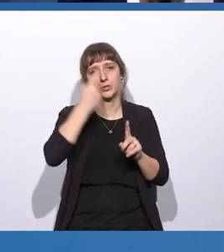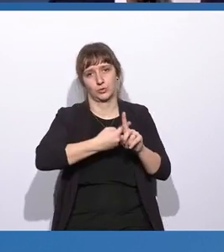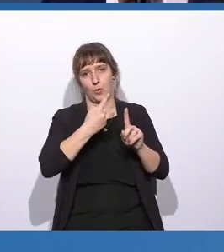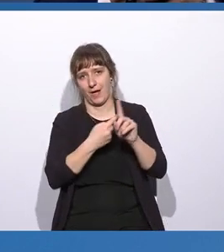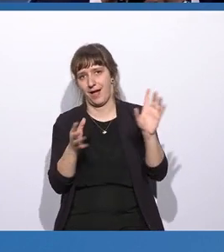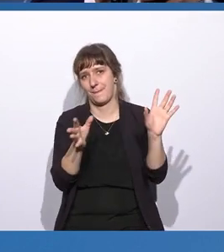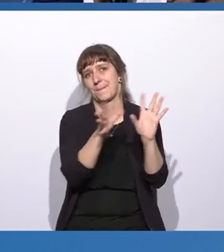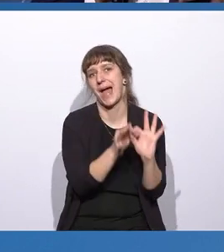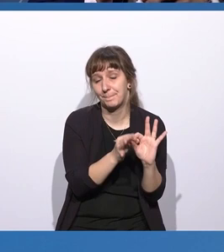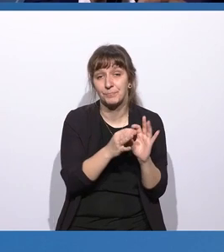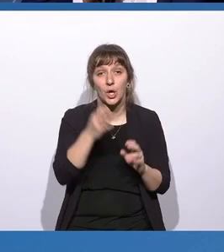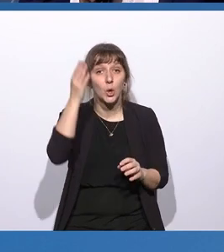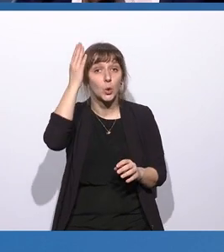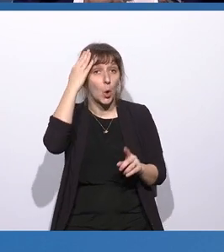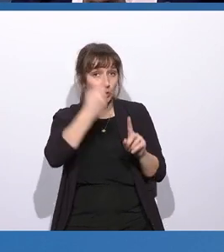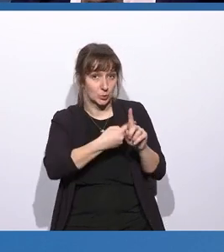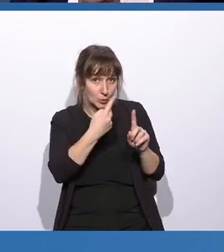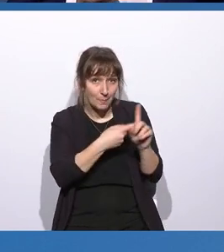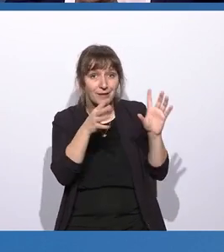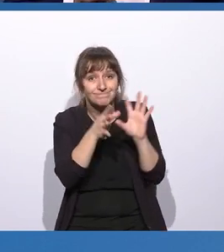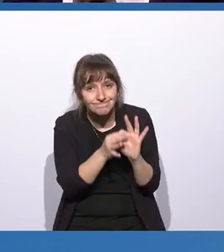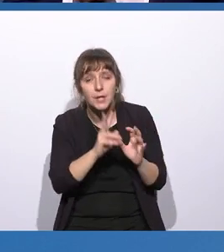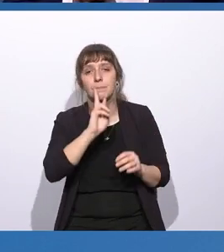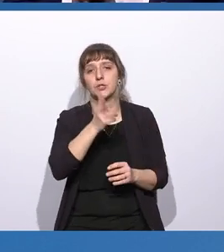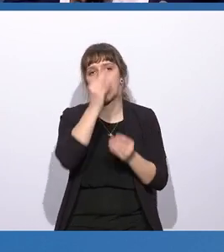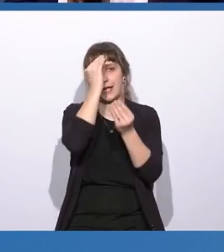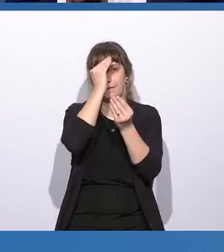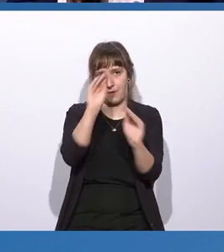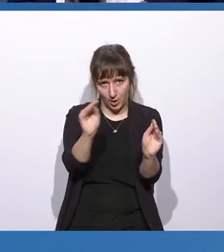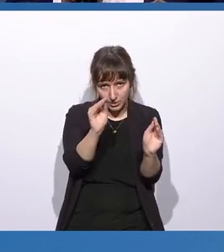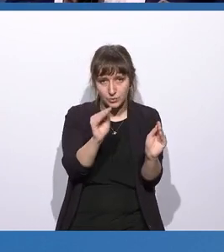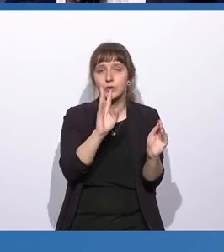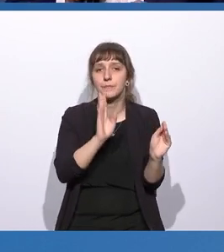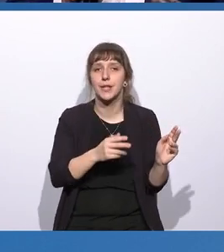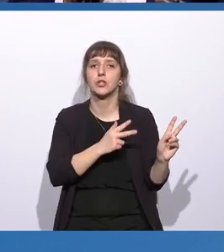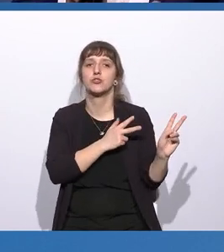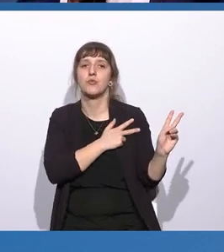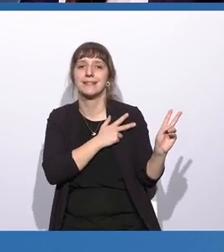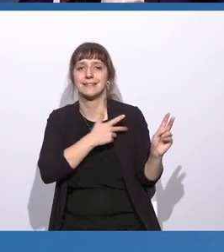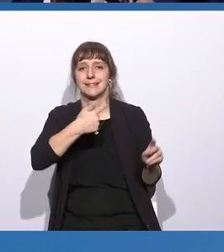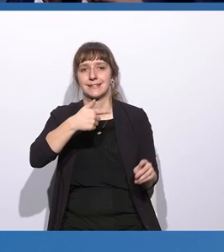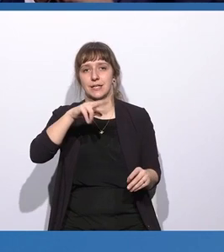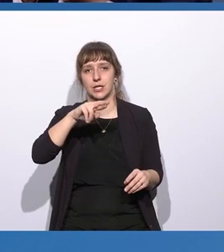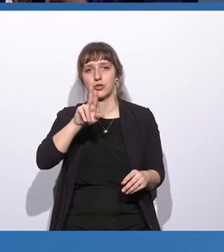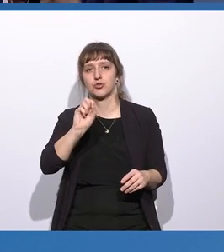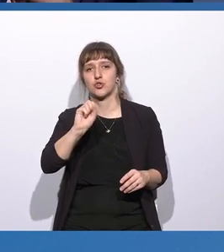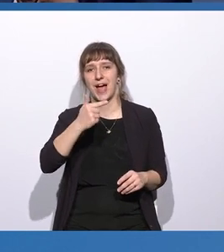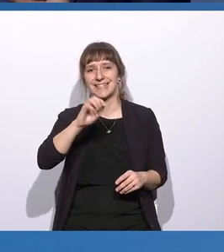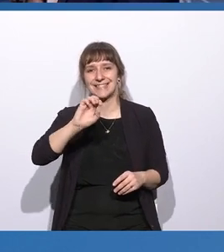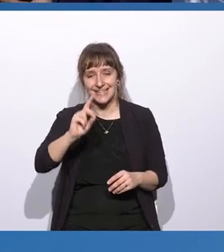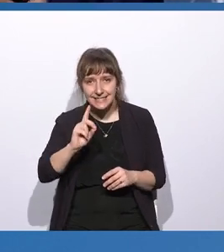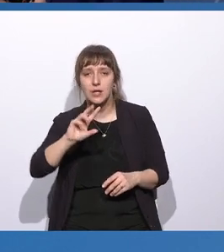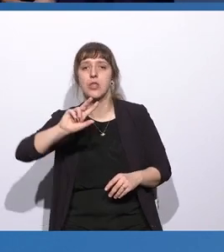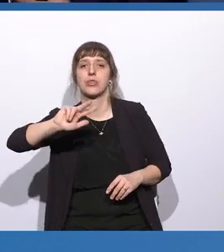Diese Kundennummer zuzüglich der Bestellinformationen geben wir an eine sogenannte Trusted Third Party. Und diese Trusted Third Party, die verwaltet einen